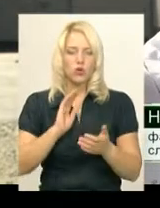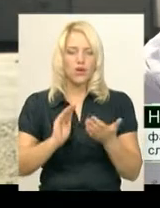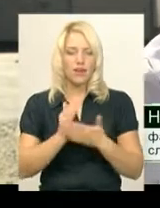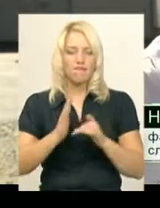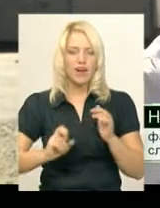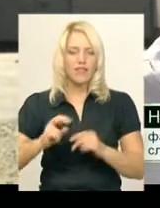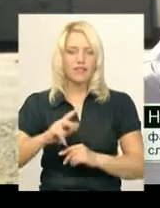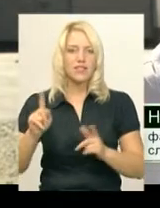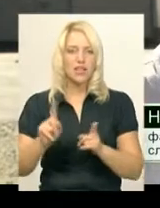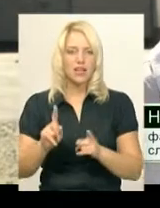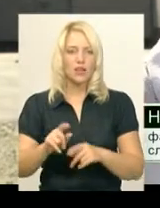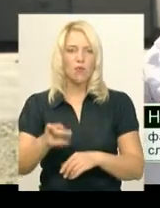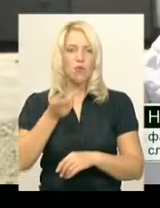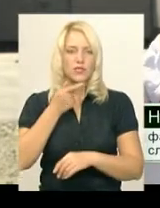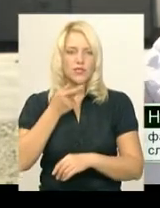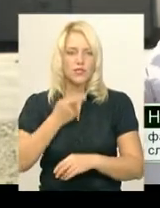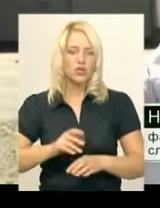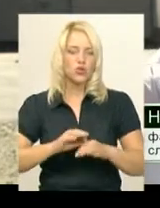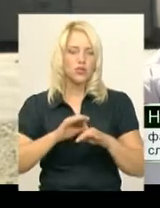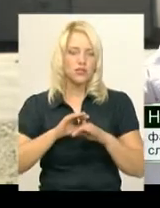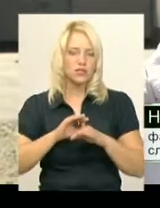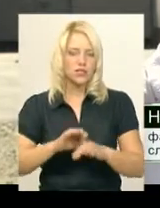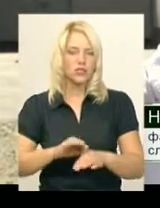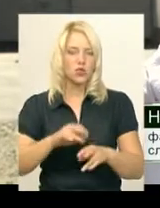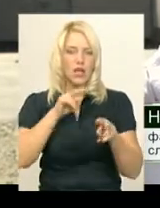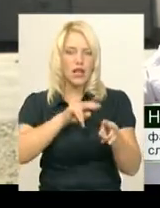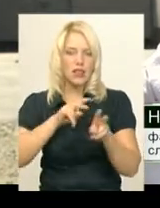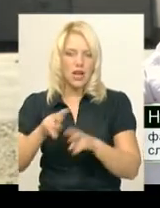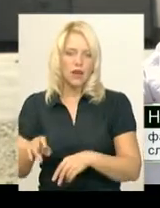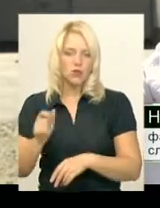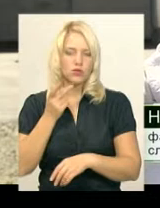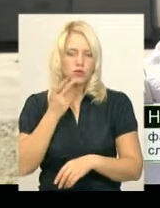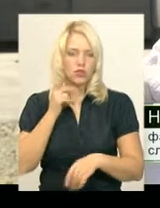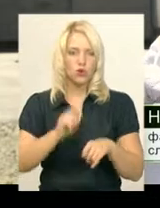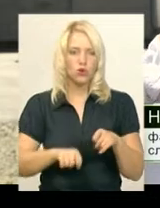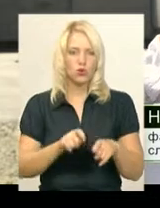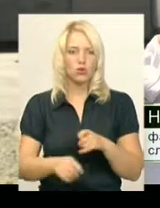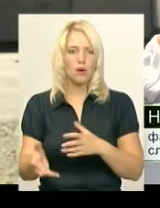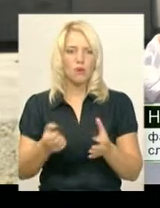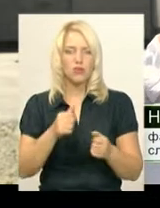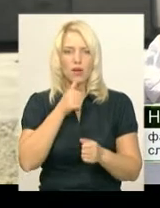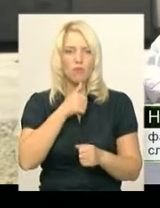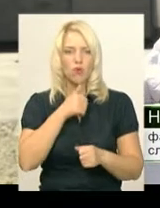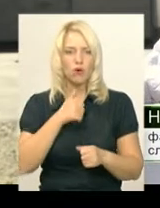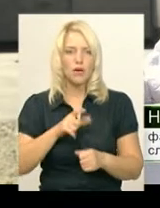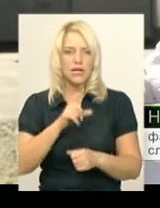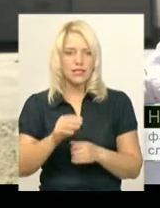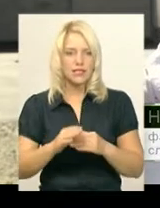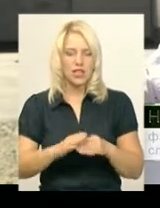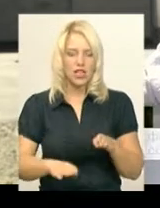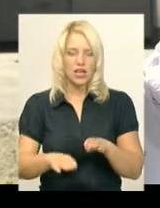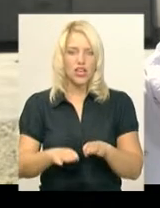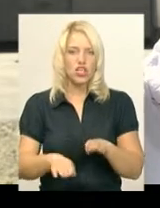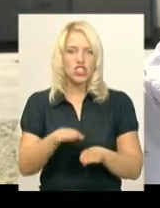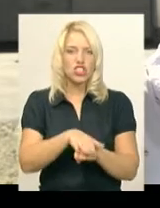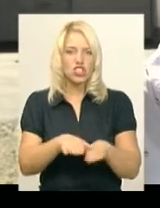якого здійснюють постійний нагляд і постійно контролюють. Беруться проби із влаштованих шарів дорожнього